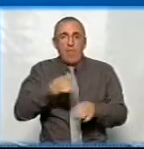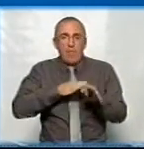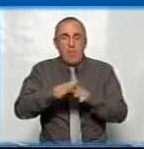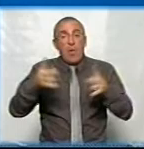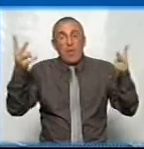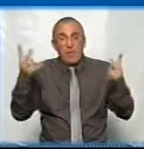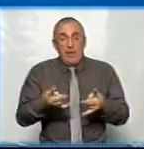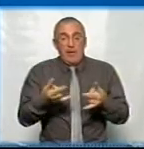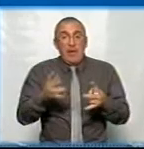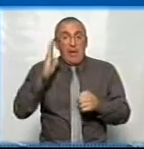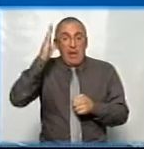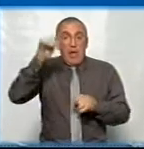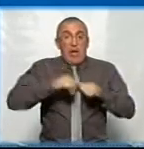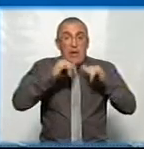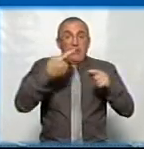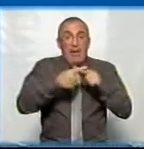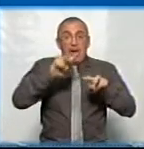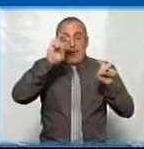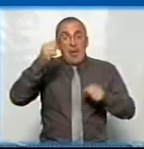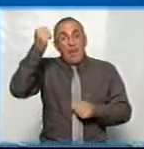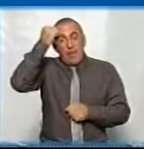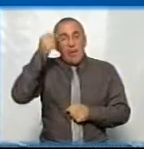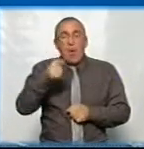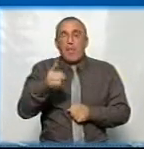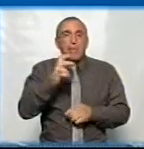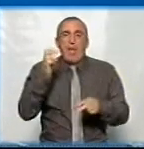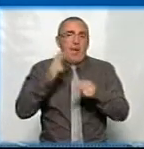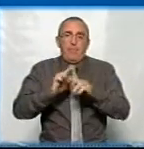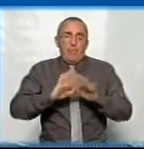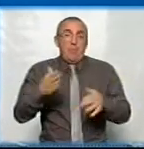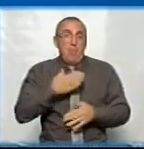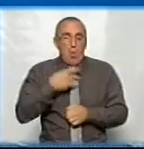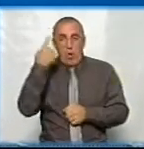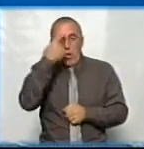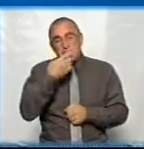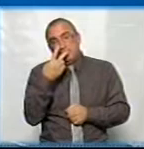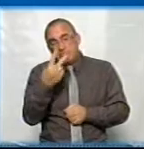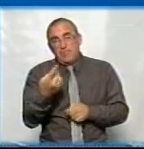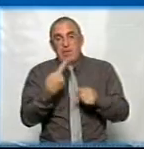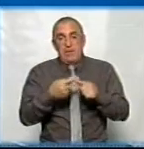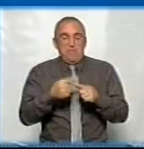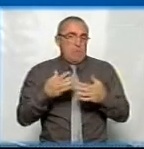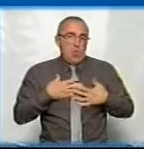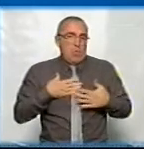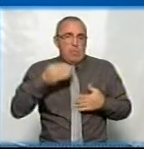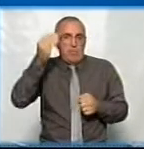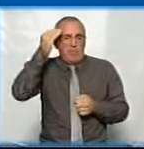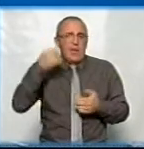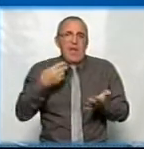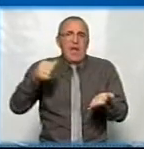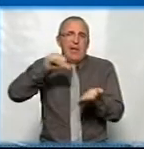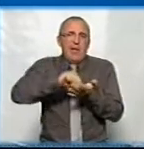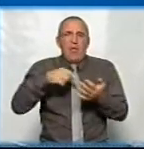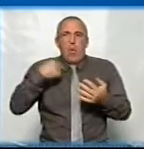необходимості дальніше розвитие тему пам'ятників, і она не мешає, на мій личний взгляд, це лично моє мнення, не выступають